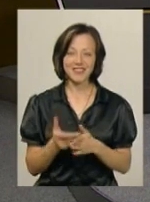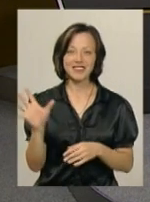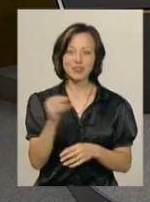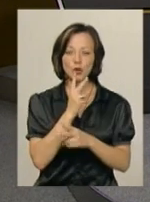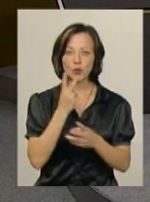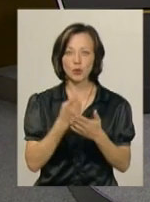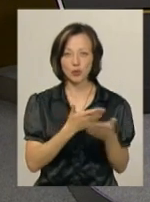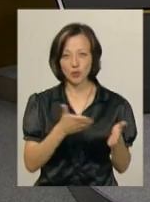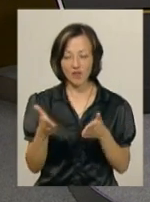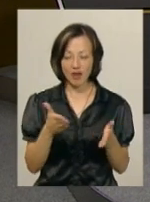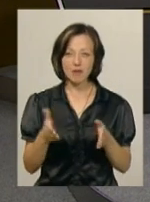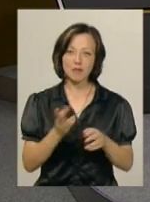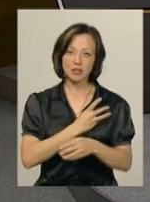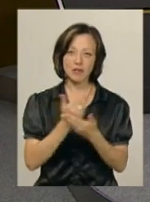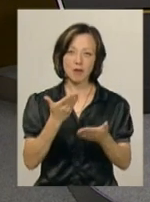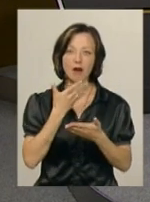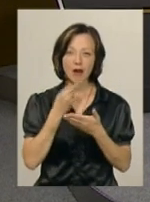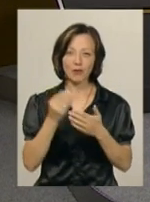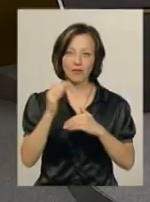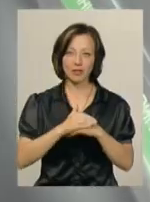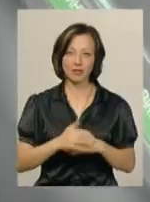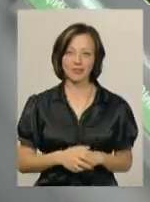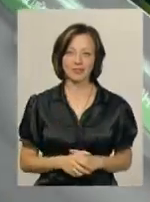Всі, хто його готував, бажають вам гарного вечора.